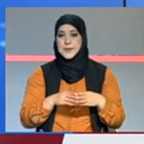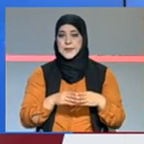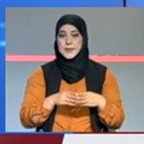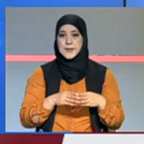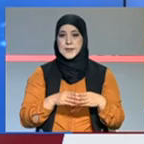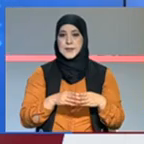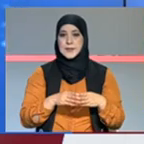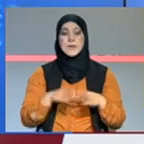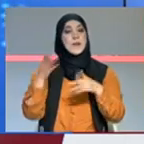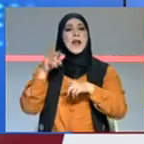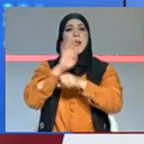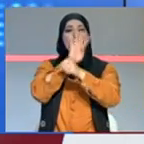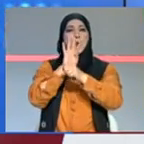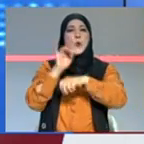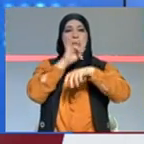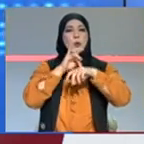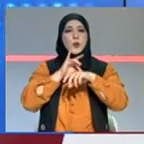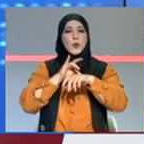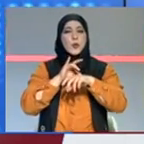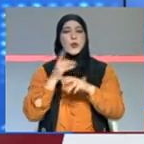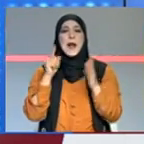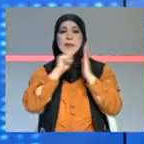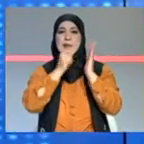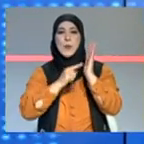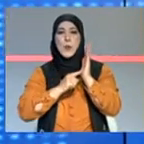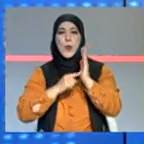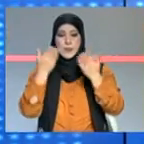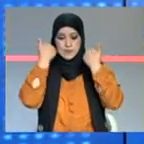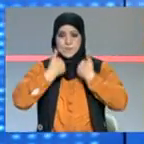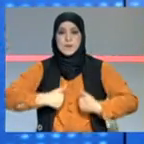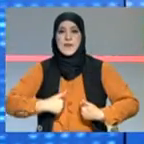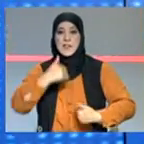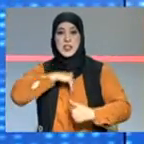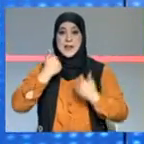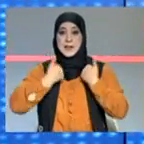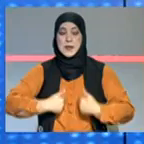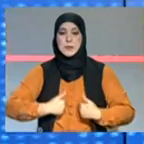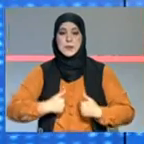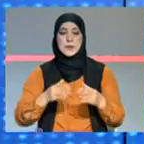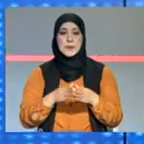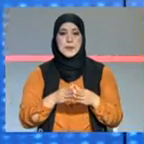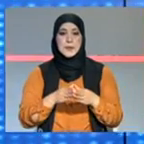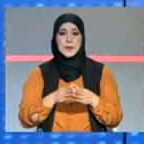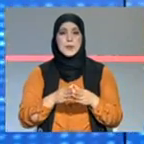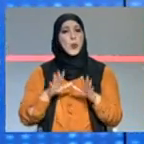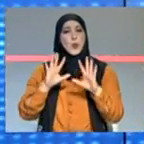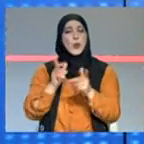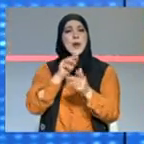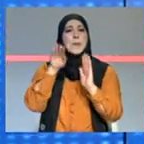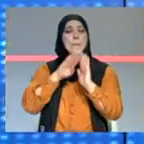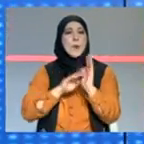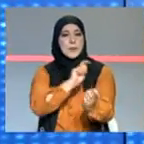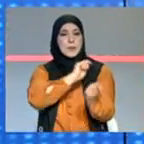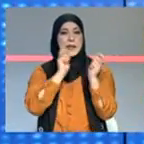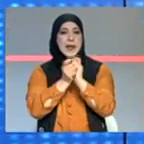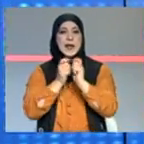البروتين آس اللي هي تلسق في الخالية من الإنسان والمداء التغييرات هذي يرد